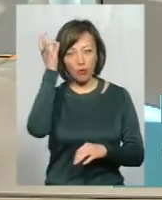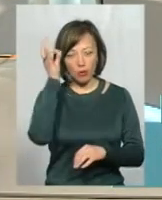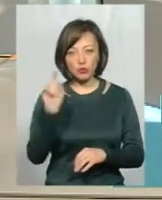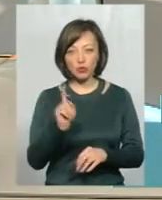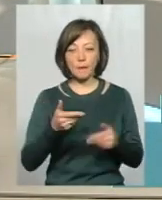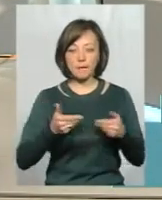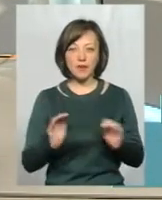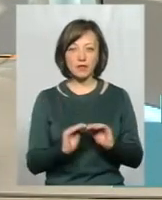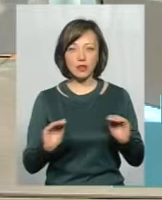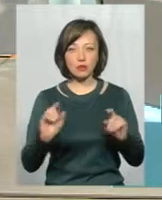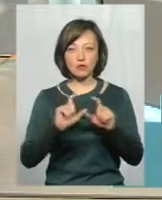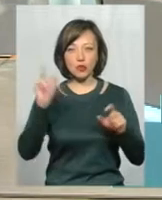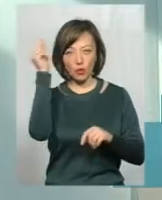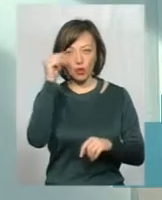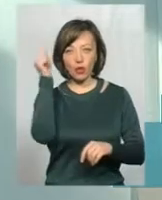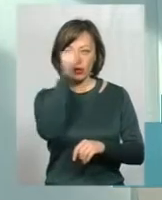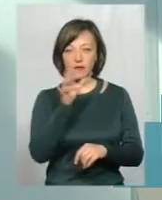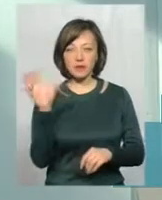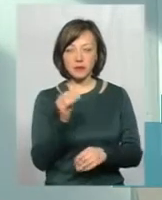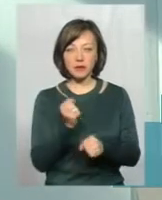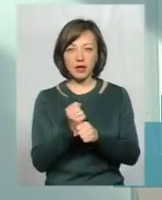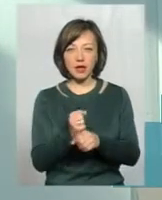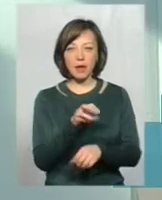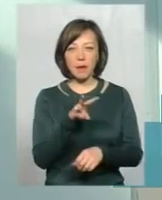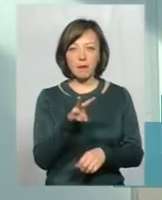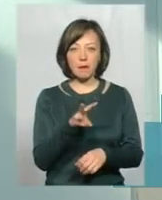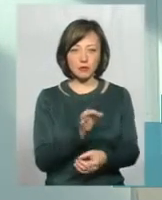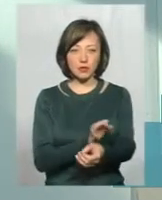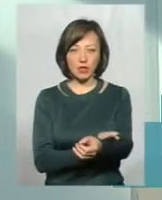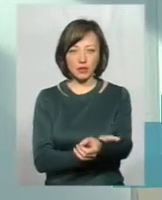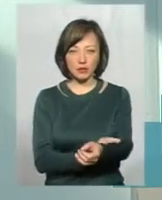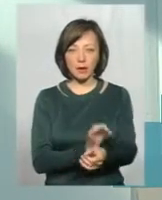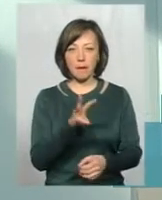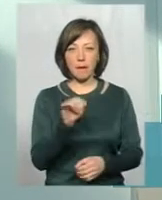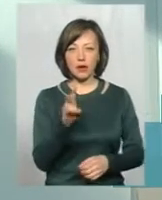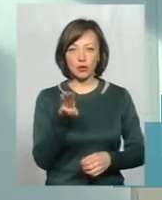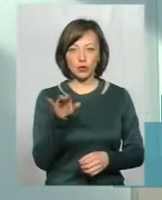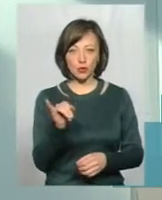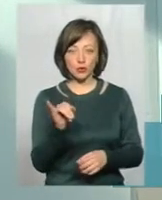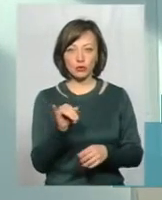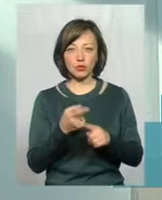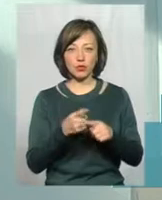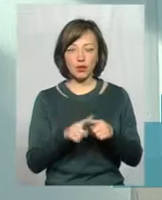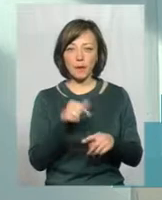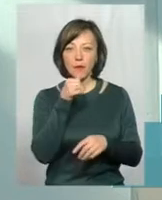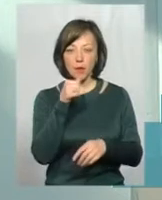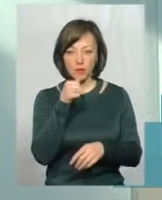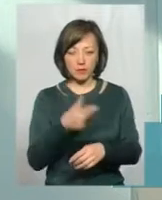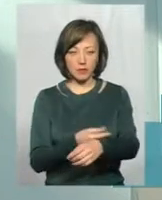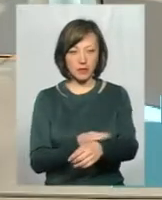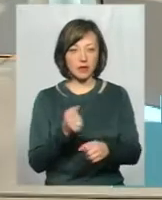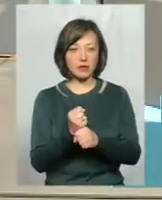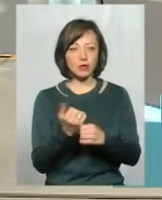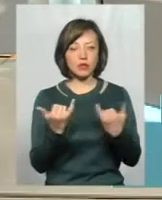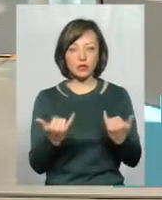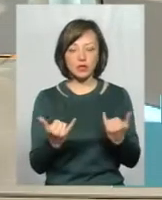ми в детстві, шкільні годи, всім делали так звані так звані часики на руці. Це именно проба МОНТУ, яка робиться